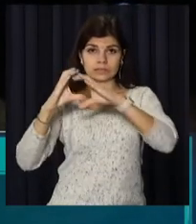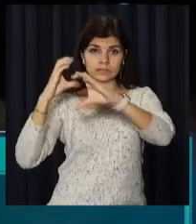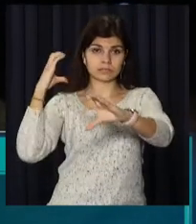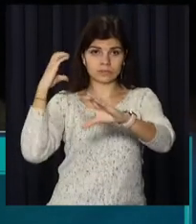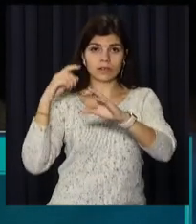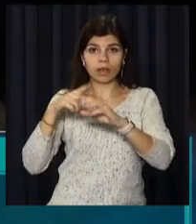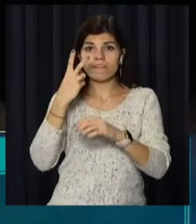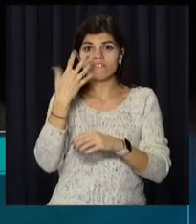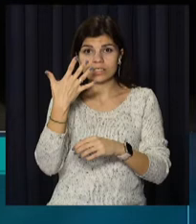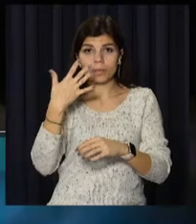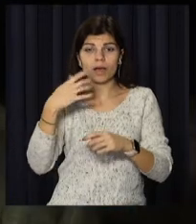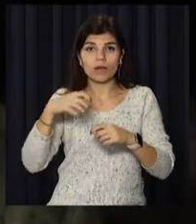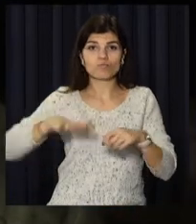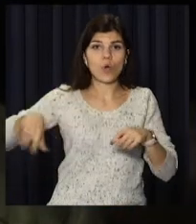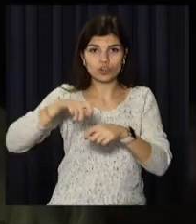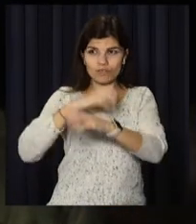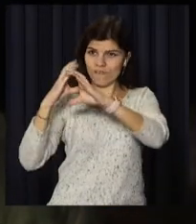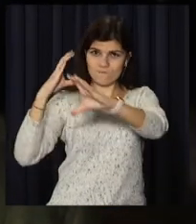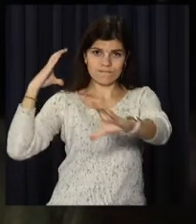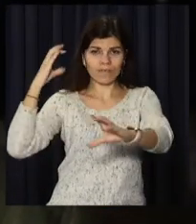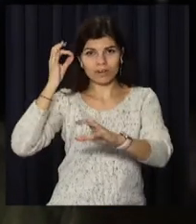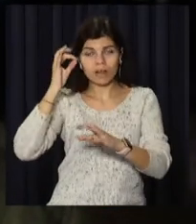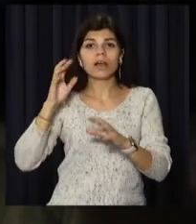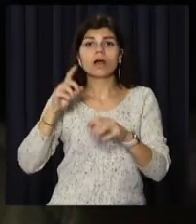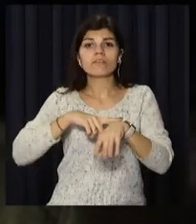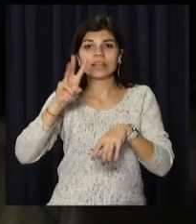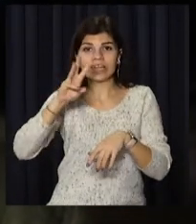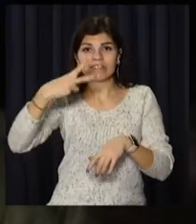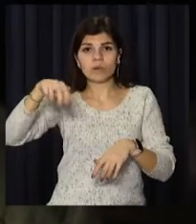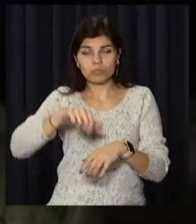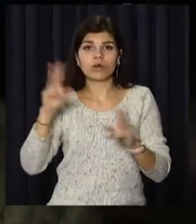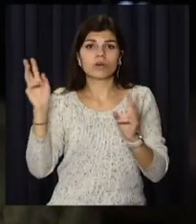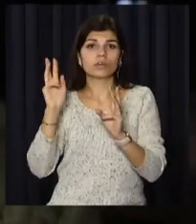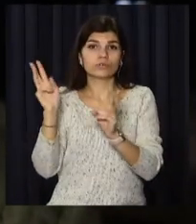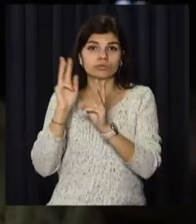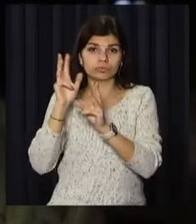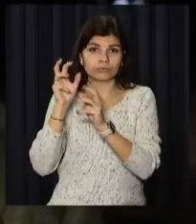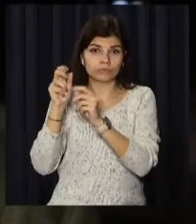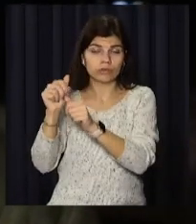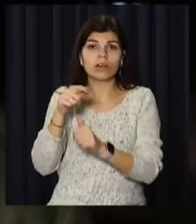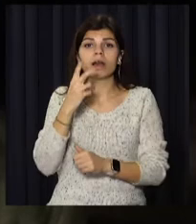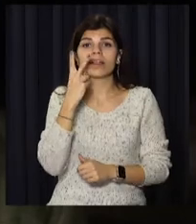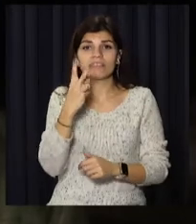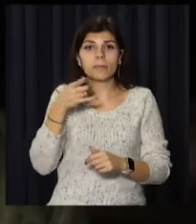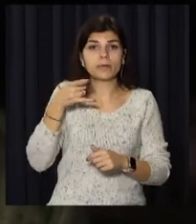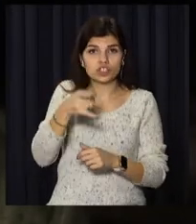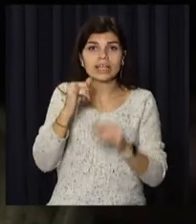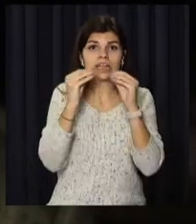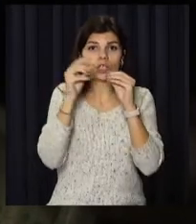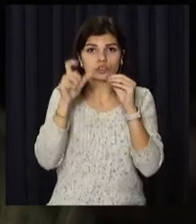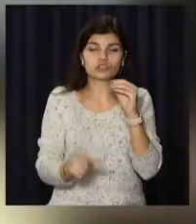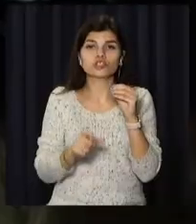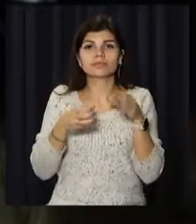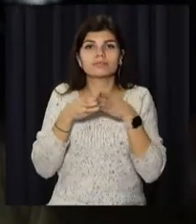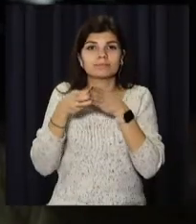площі 25 квадратних метрів. Пожежу ліквідовано о третій годині 20 хвилин. До місця пожежі залучено дві донесі техніки і 10 чоловік